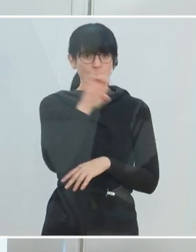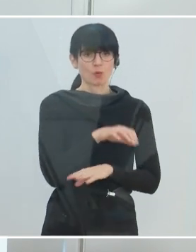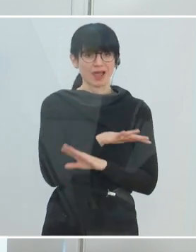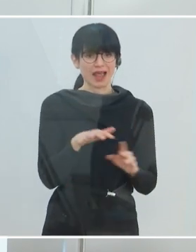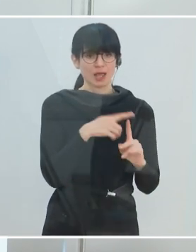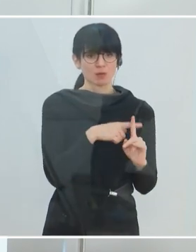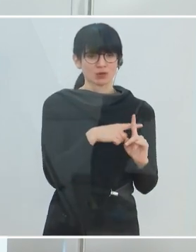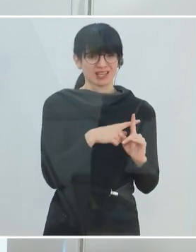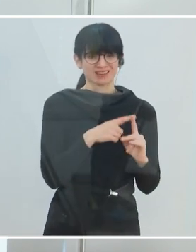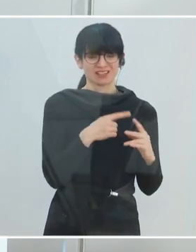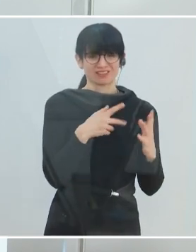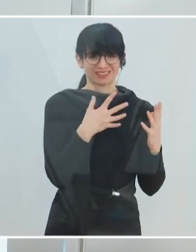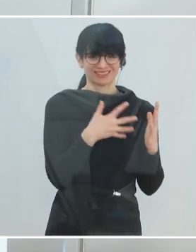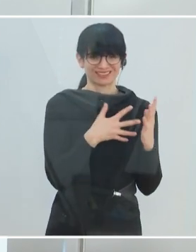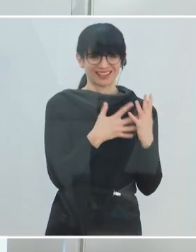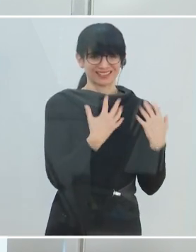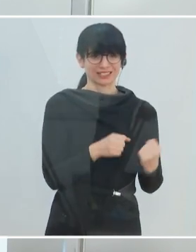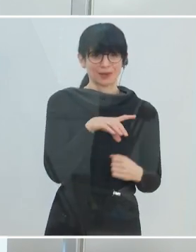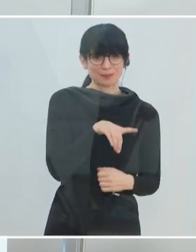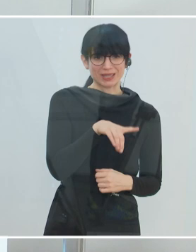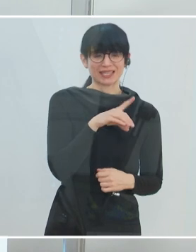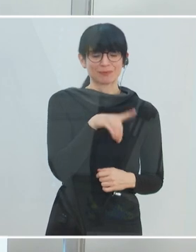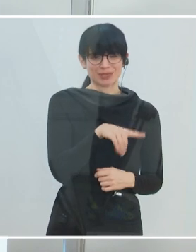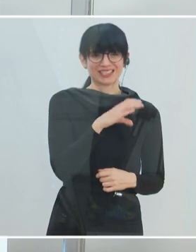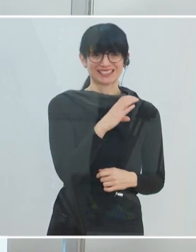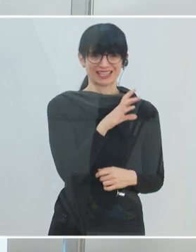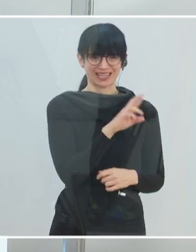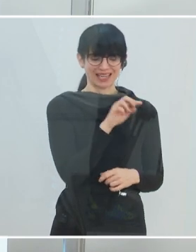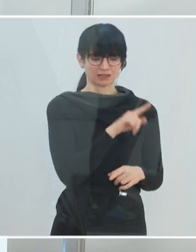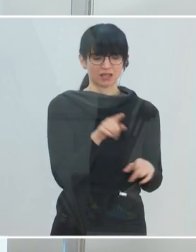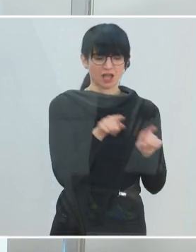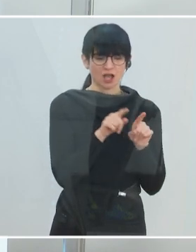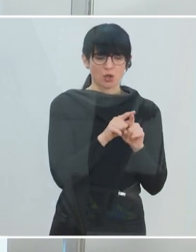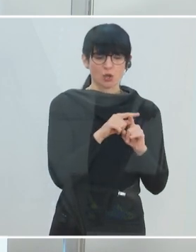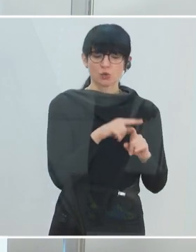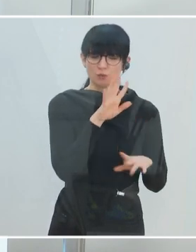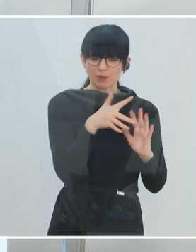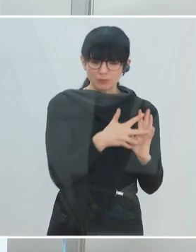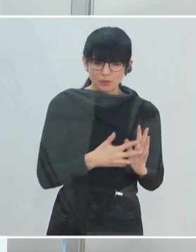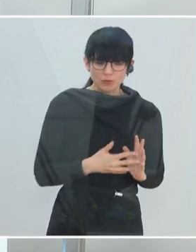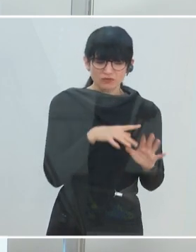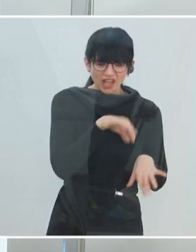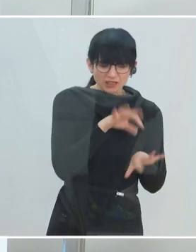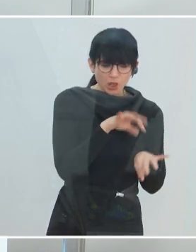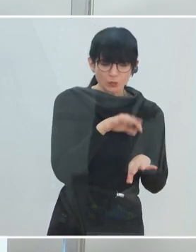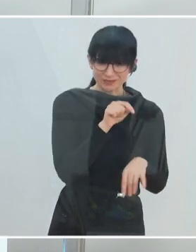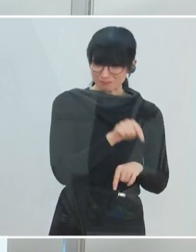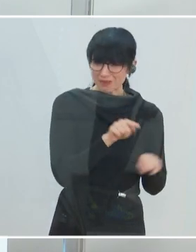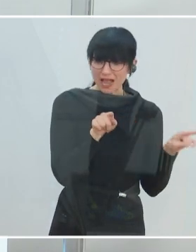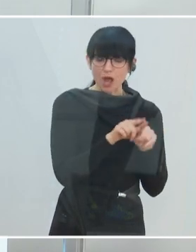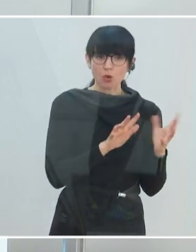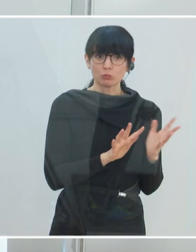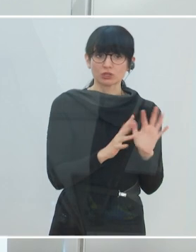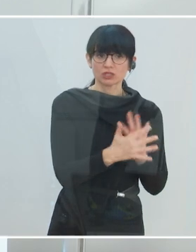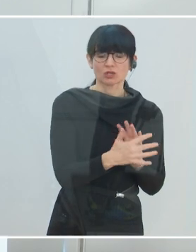positiven Testergebnisse, PCR-Testergebnisse auf Mutationswahrscheinlichkeit analysiert. Das heißt, wir wissen sehr, sehr genau,